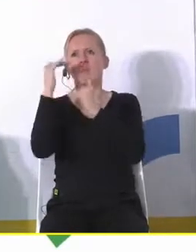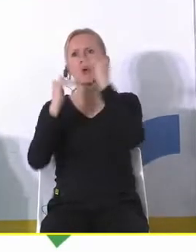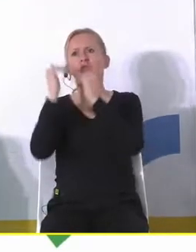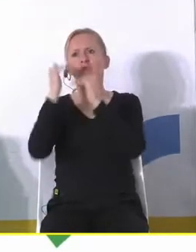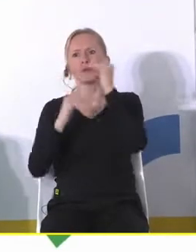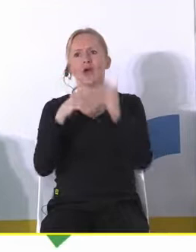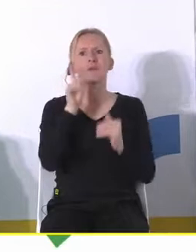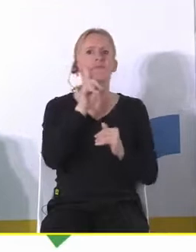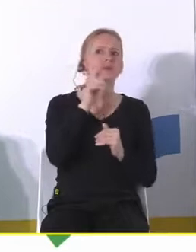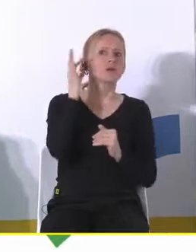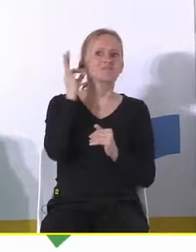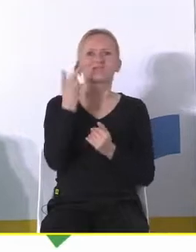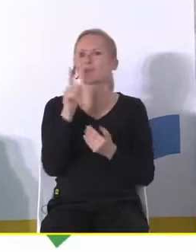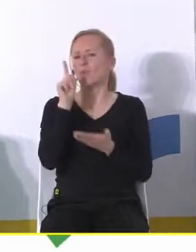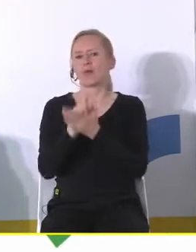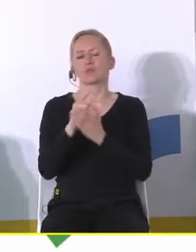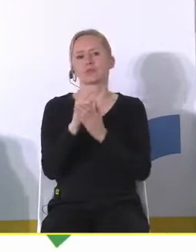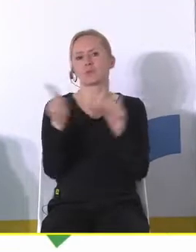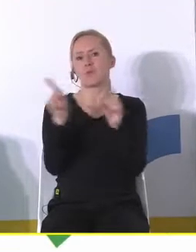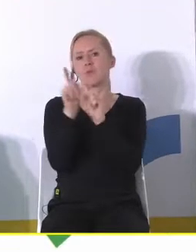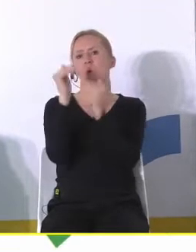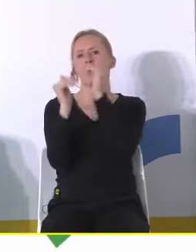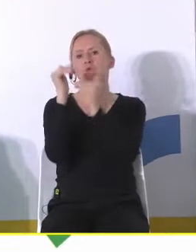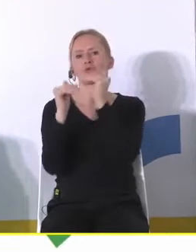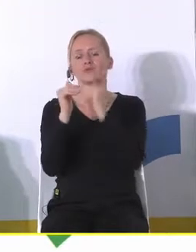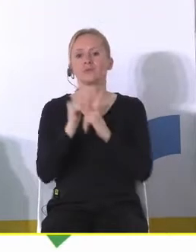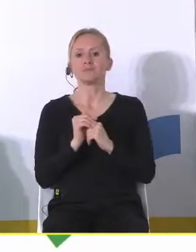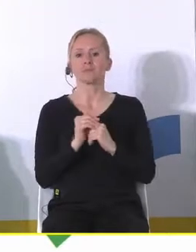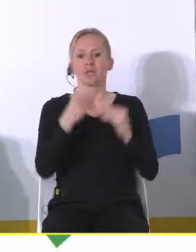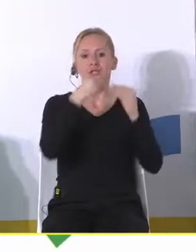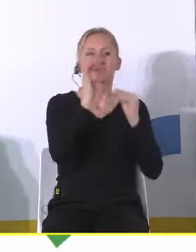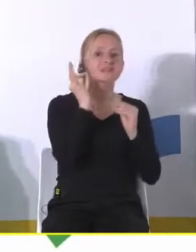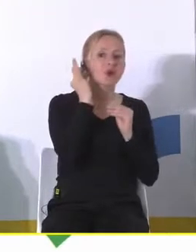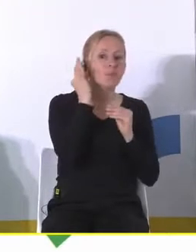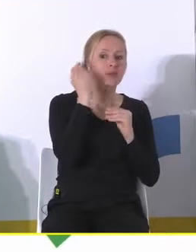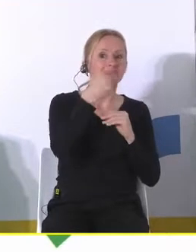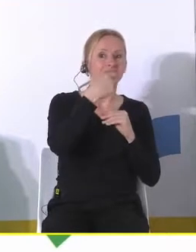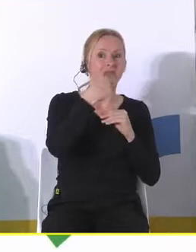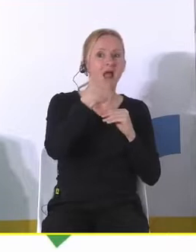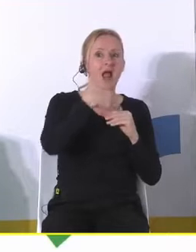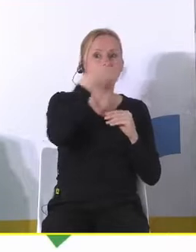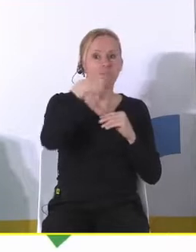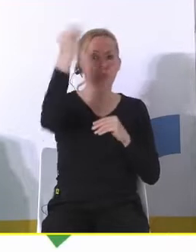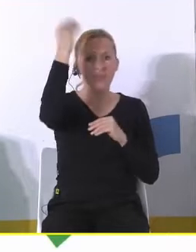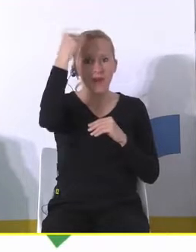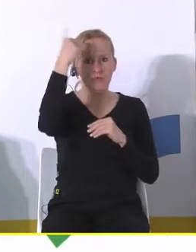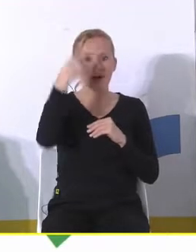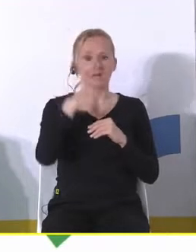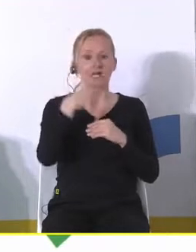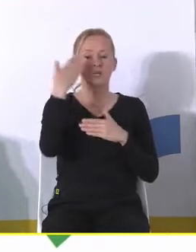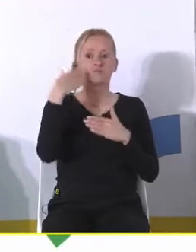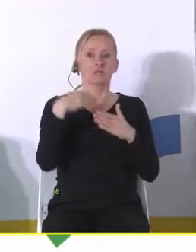w sposób niezamierzony trochę zaowocował tym że więcej młodych kobiet ma dzisiaj wyższe wykształcenie one